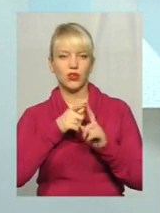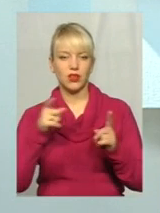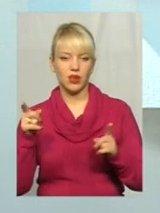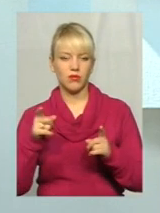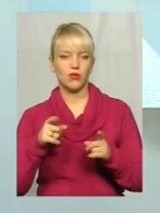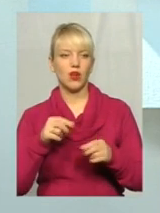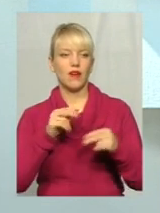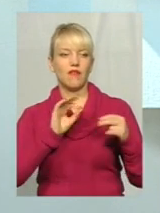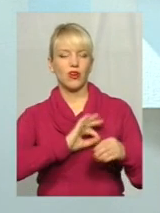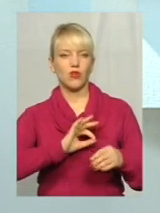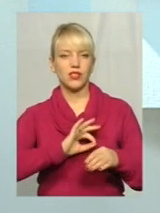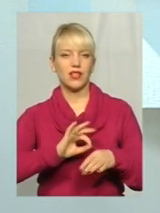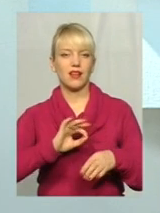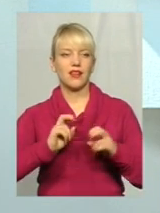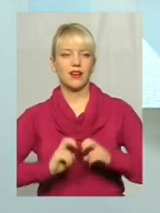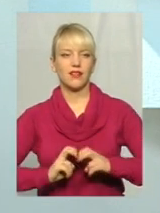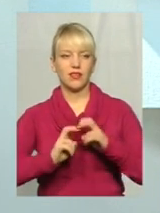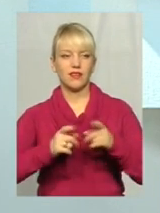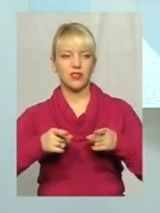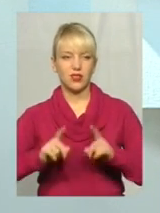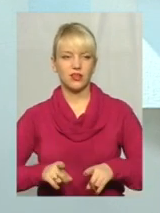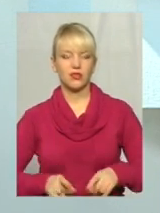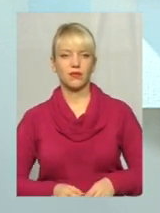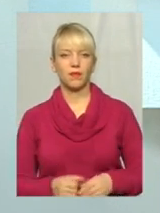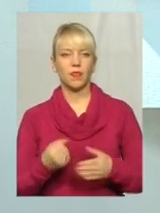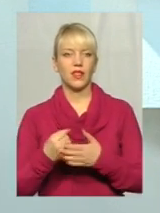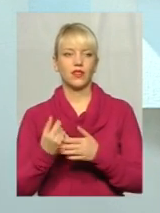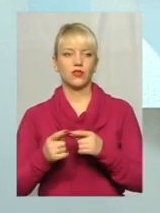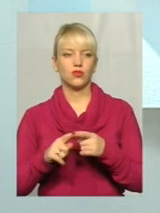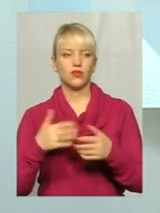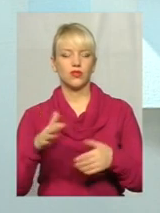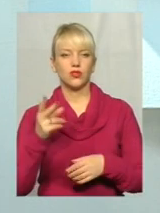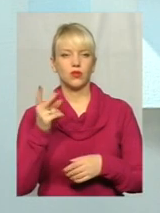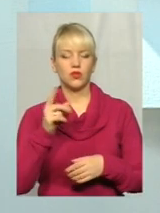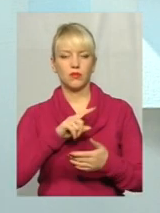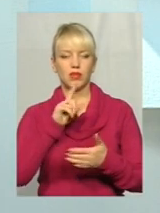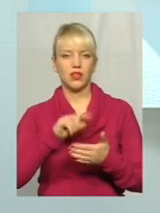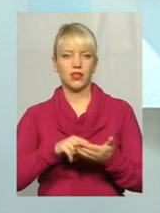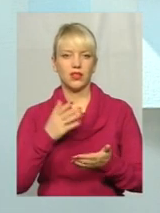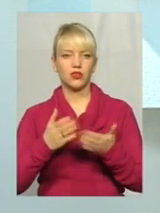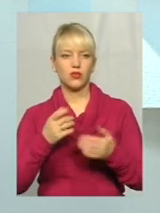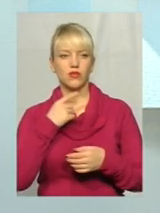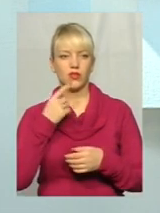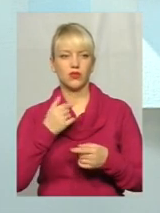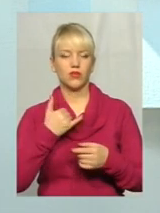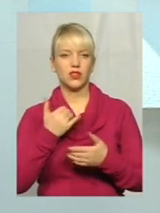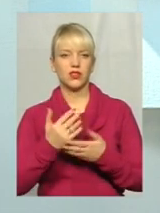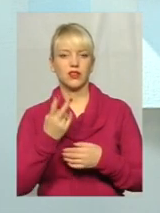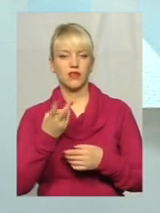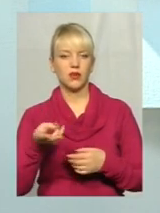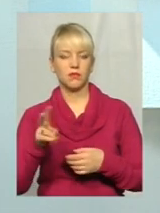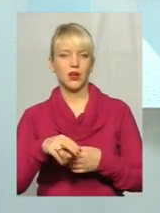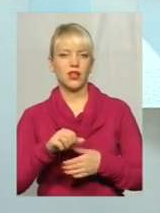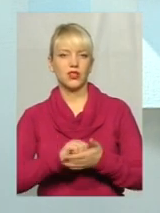ліфтів. Дійсно. До цього це вже друге питання. Якщо беремо… Перше, у нас є дві причини зупинки